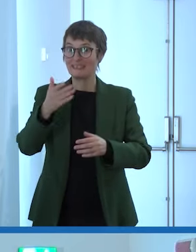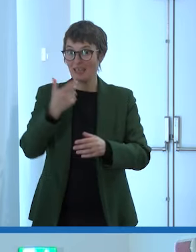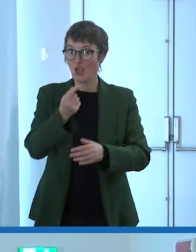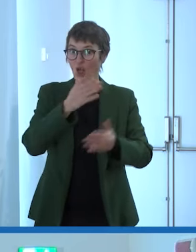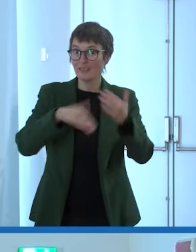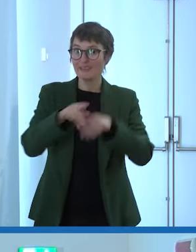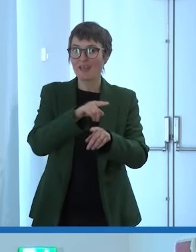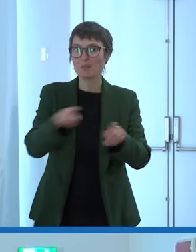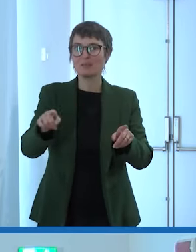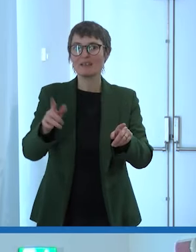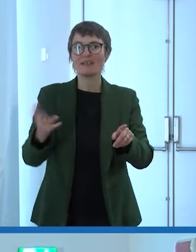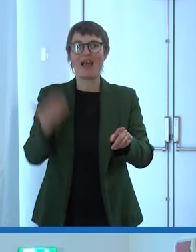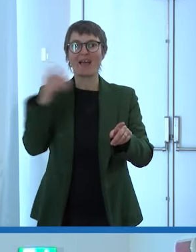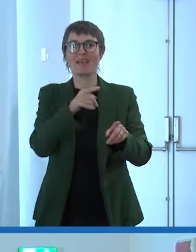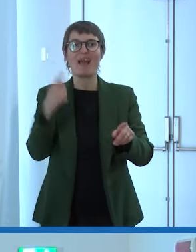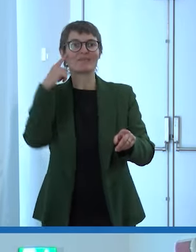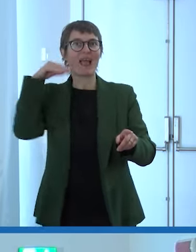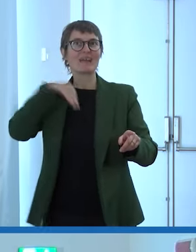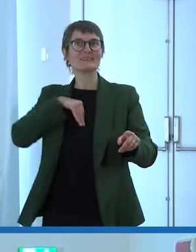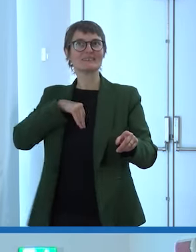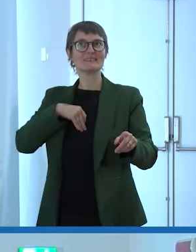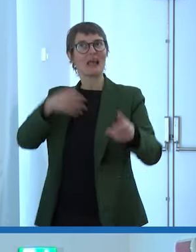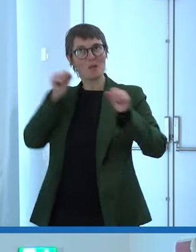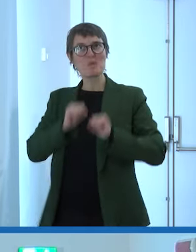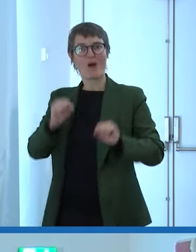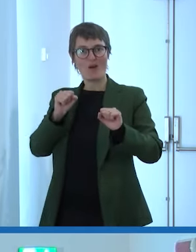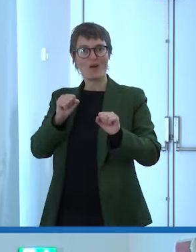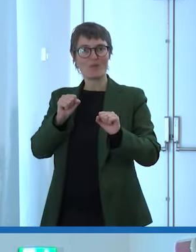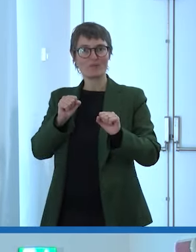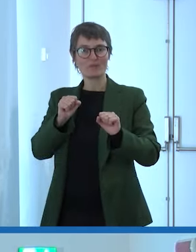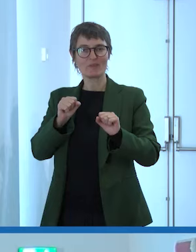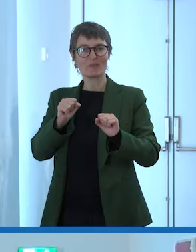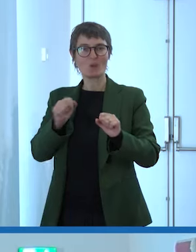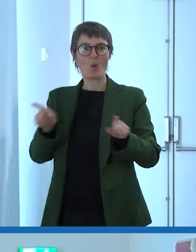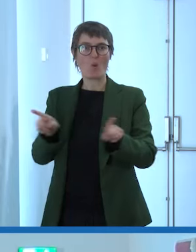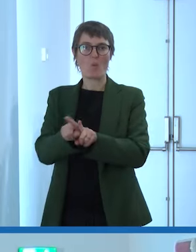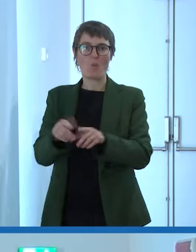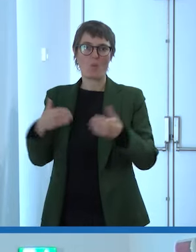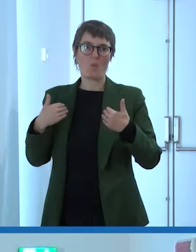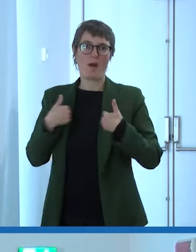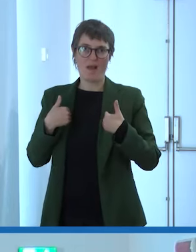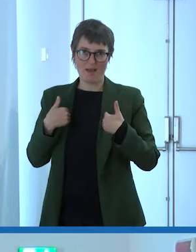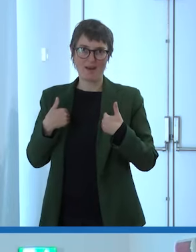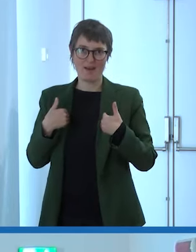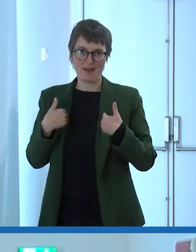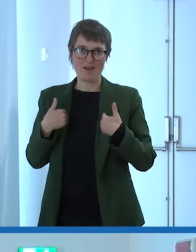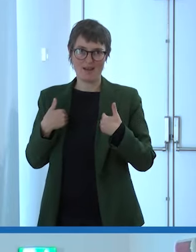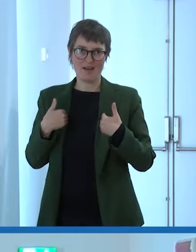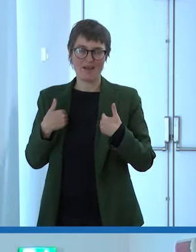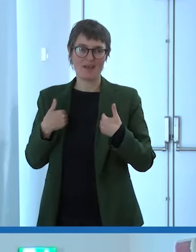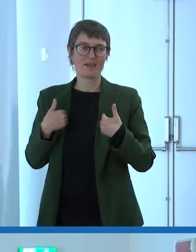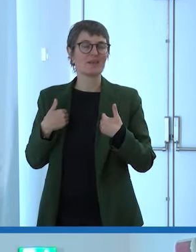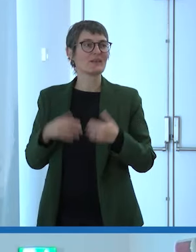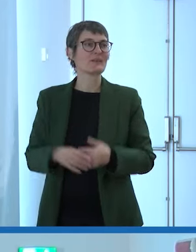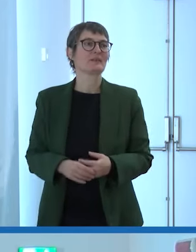più dire tu non lo puoi fare come è successo a me e quindi quindi come vedete insomma ci vuole determinazione ci